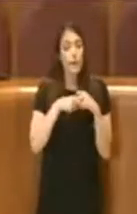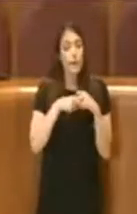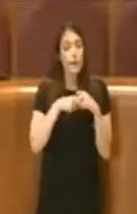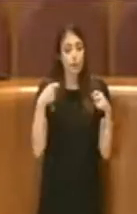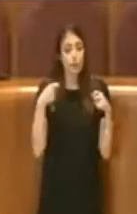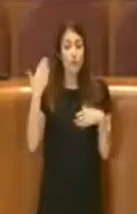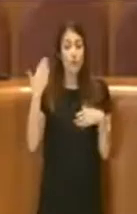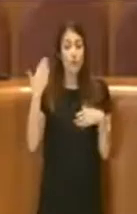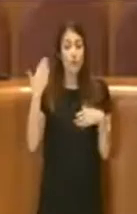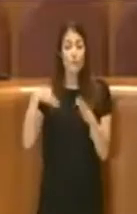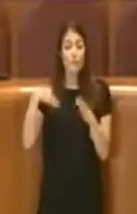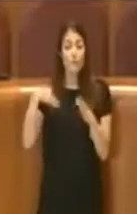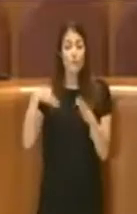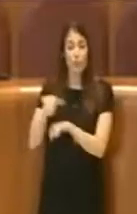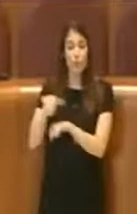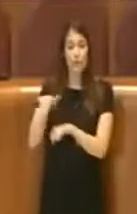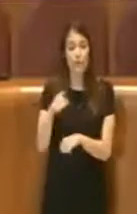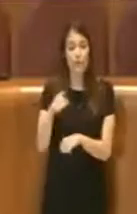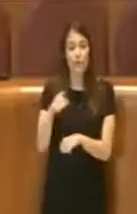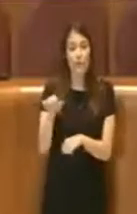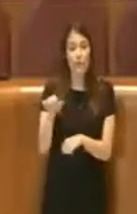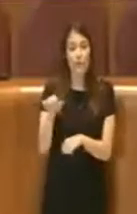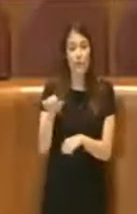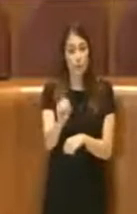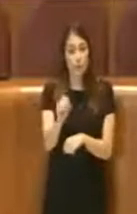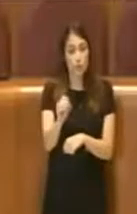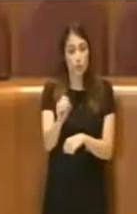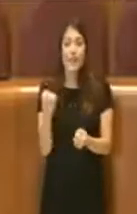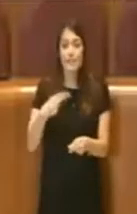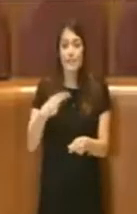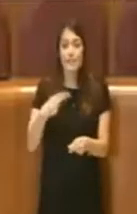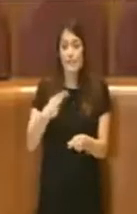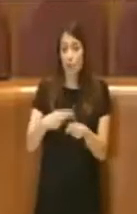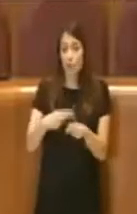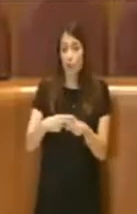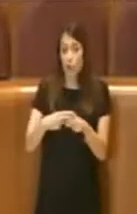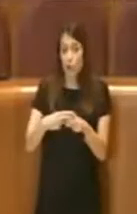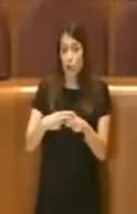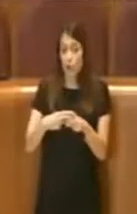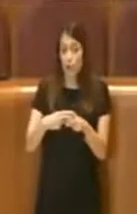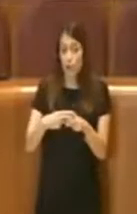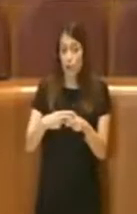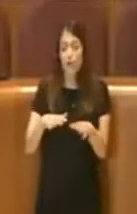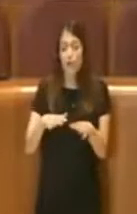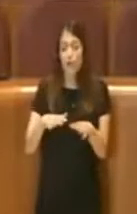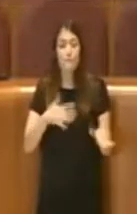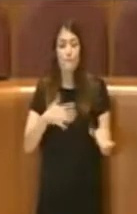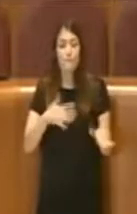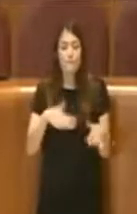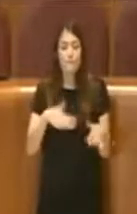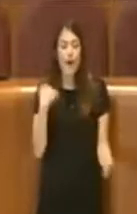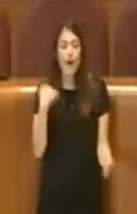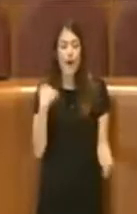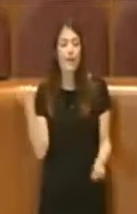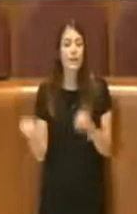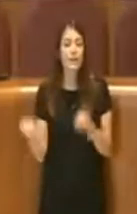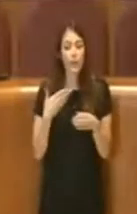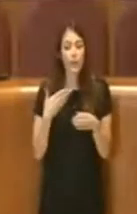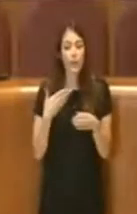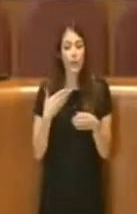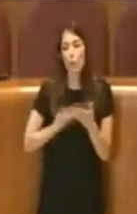a Via Tasso. La resistenza romana si attuò in linea di massima con un atteggiamento non